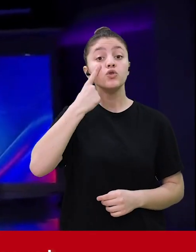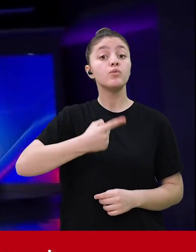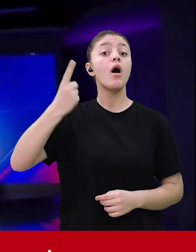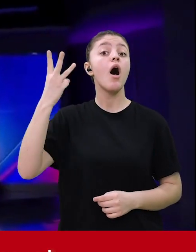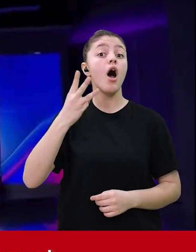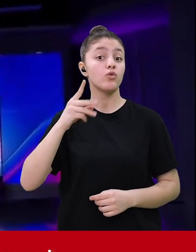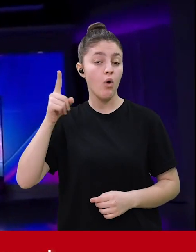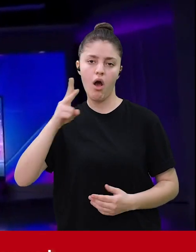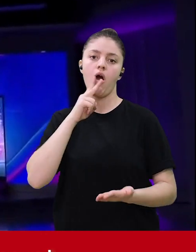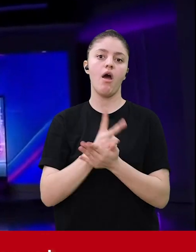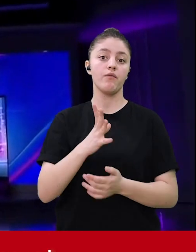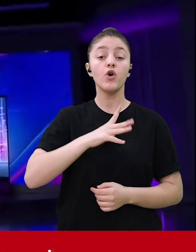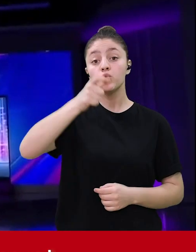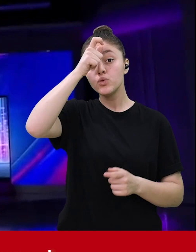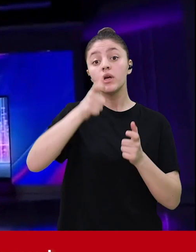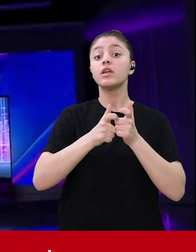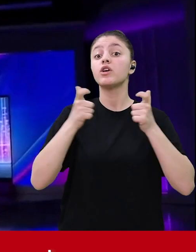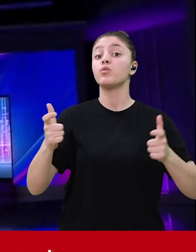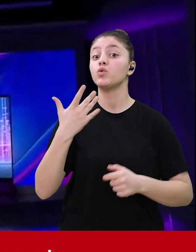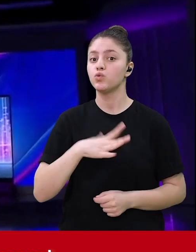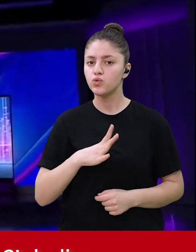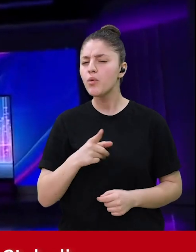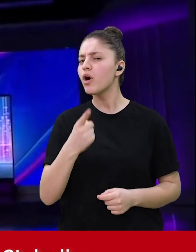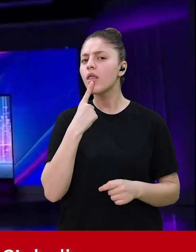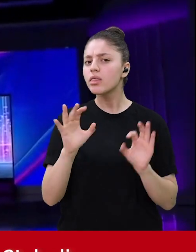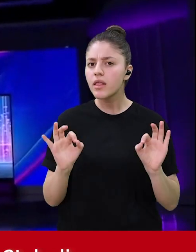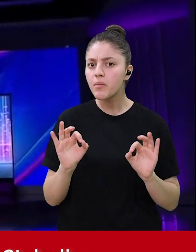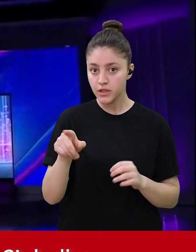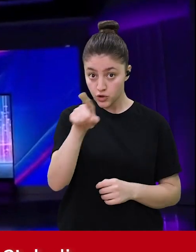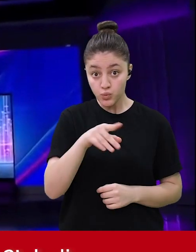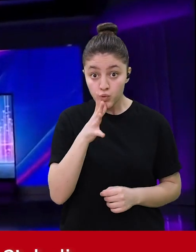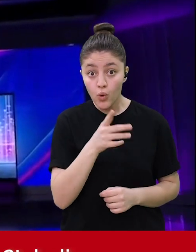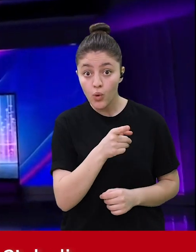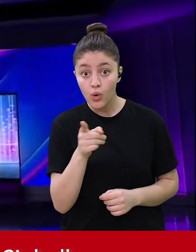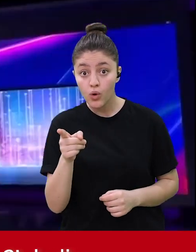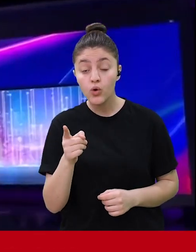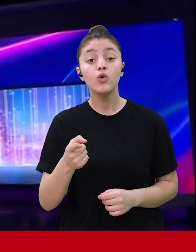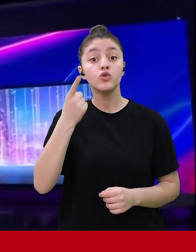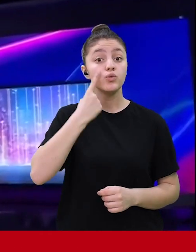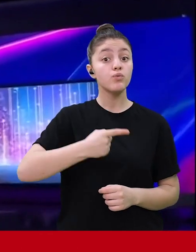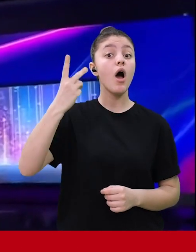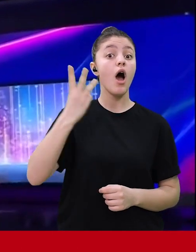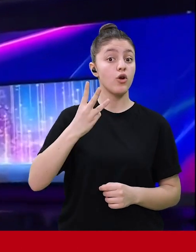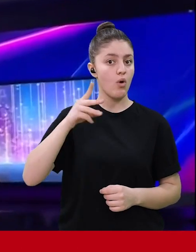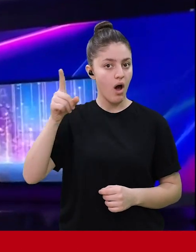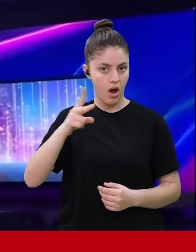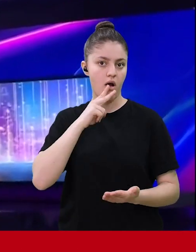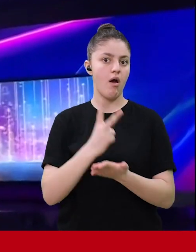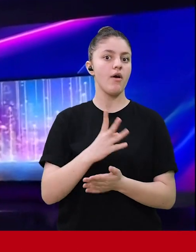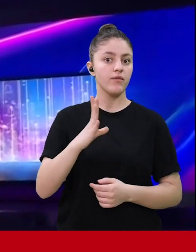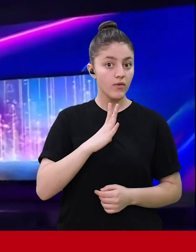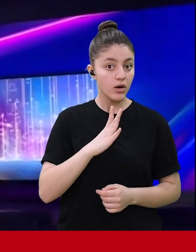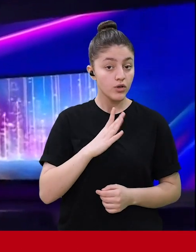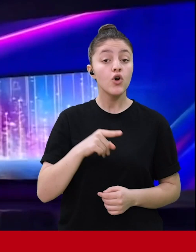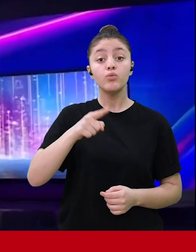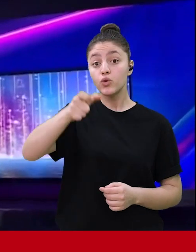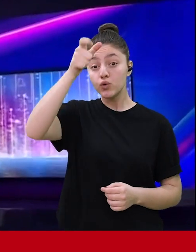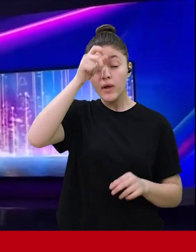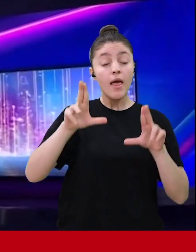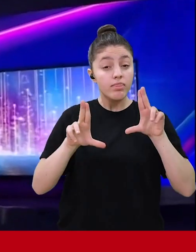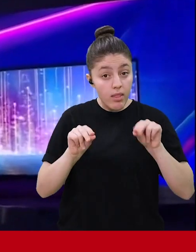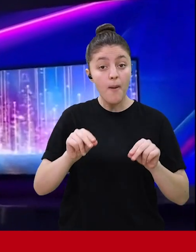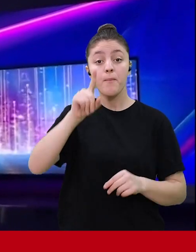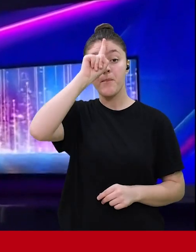Tayyip Erdoğan kararlı bu ülkeyi büyütmeye. Bunun ne demek olduğunu biliyor musunuz dedim. Tayyip Erdoğan kararlı bu